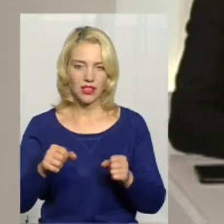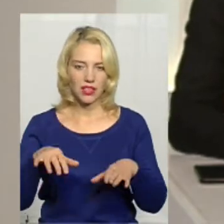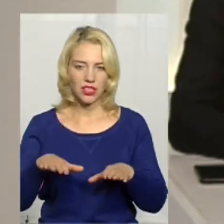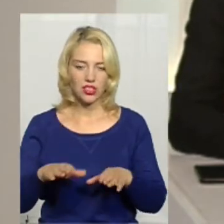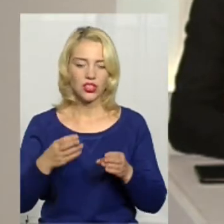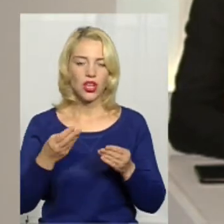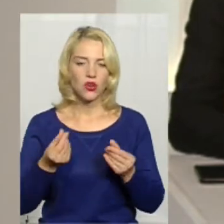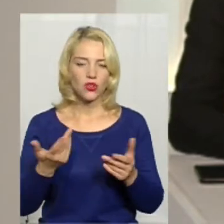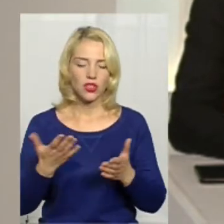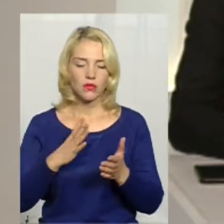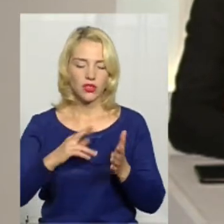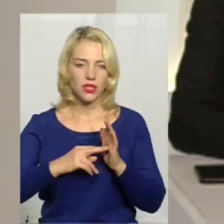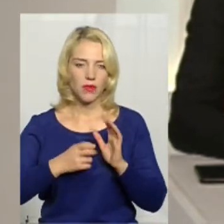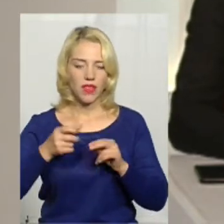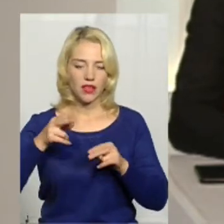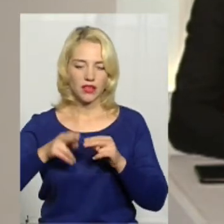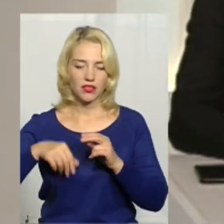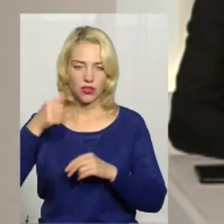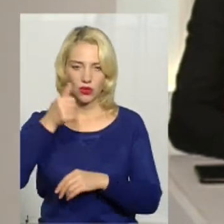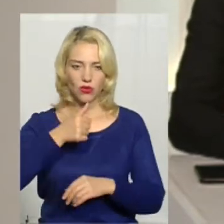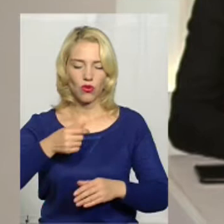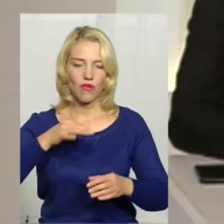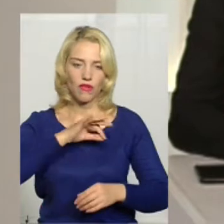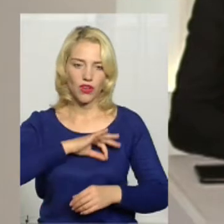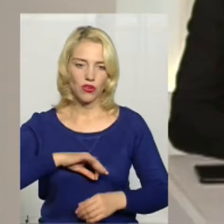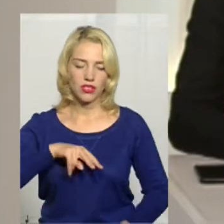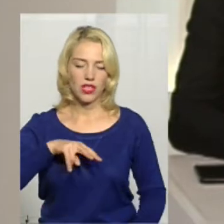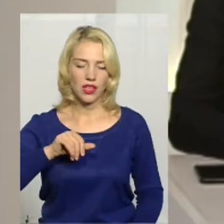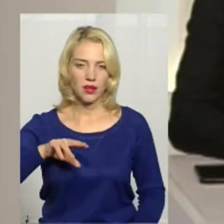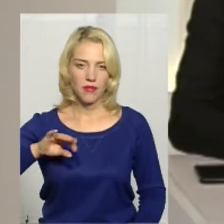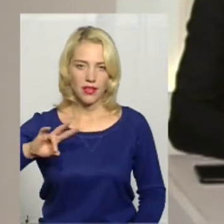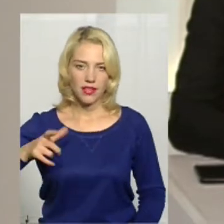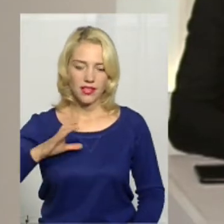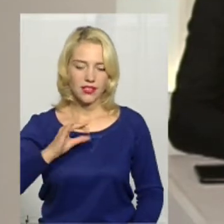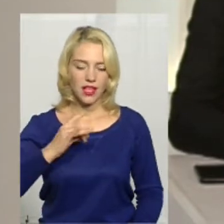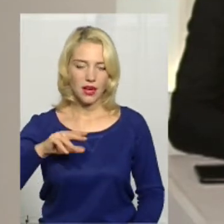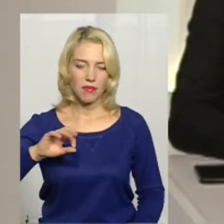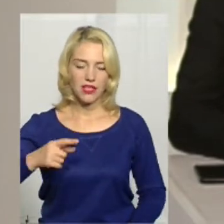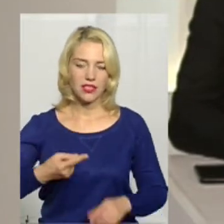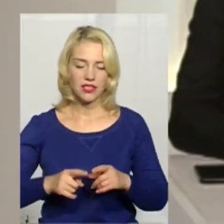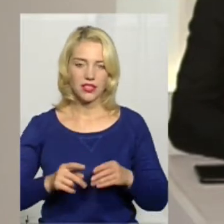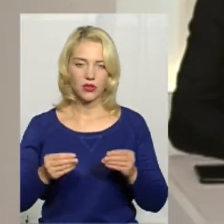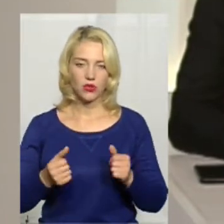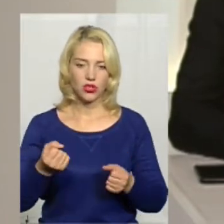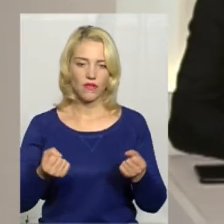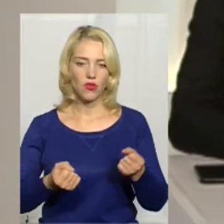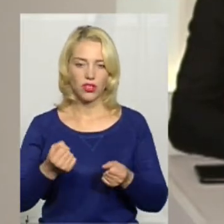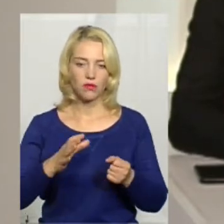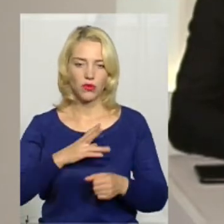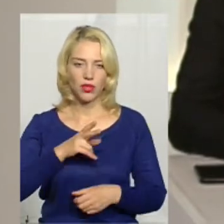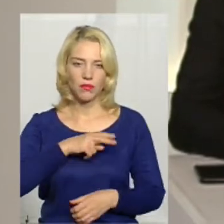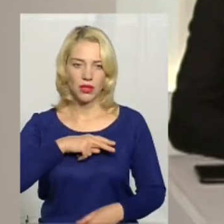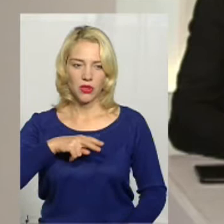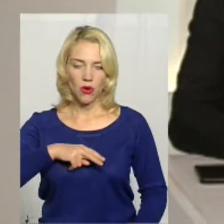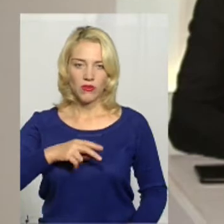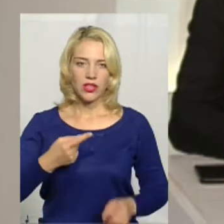запановані на кінець року, використати у липні та серпні. За ці кошти водіїв були премійовані